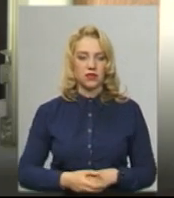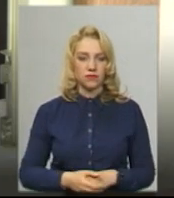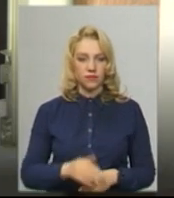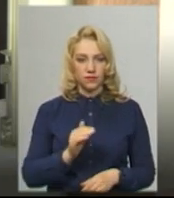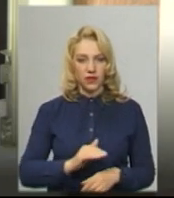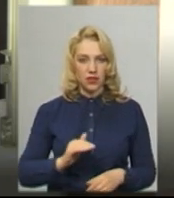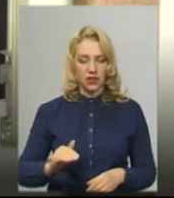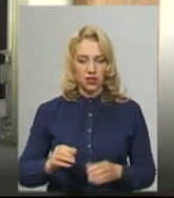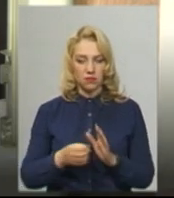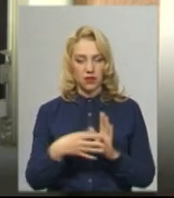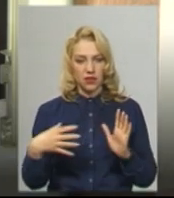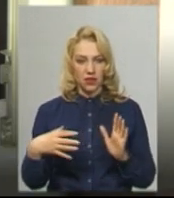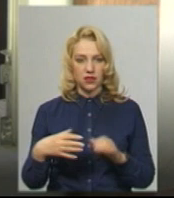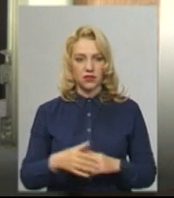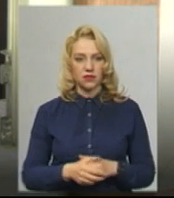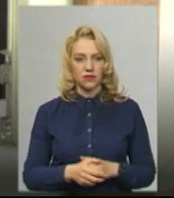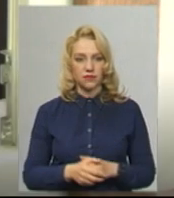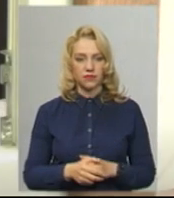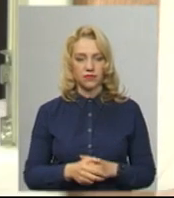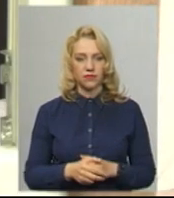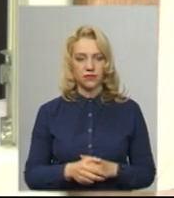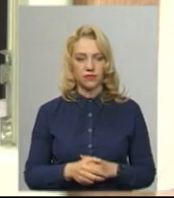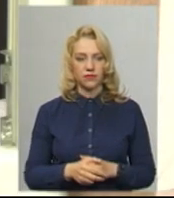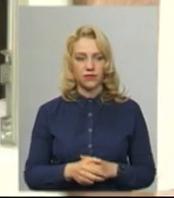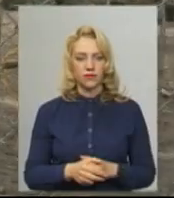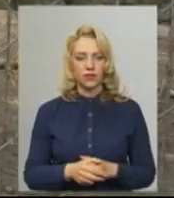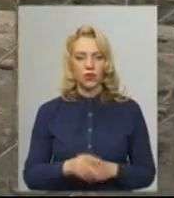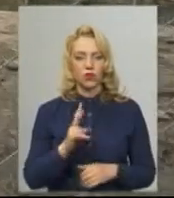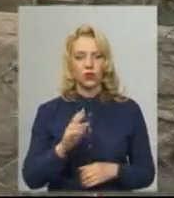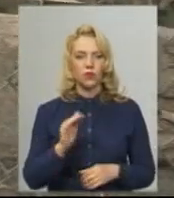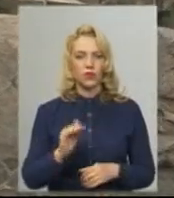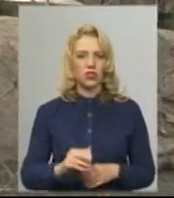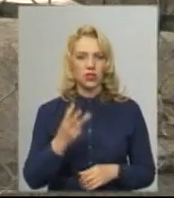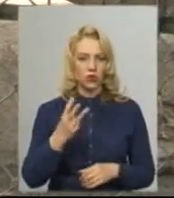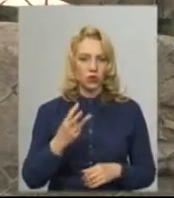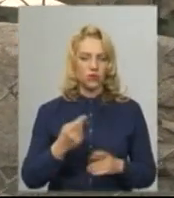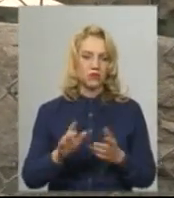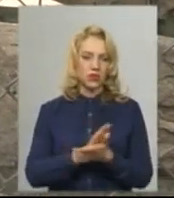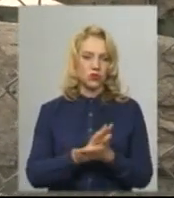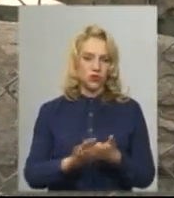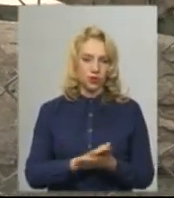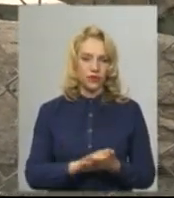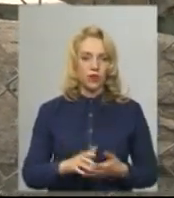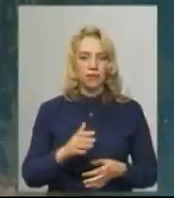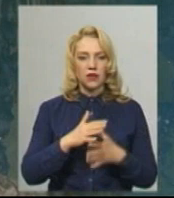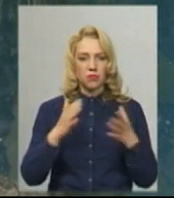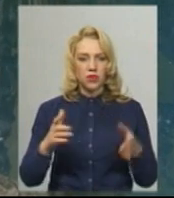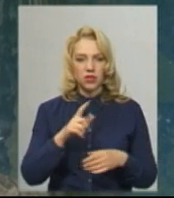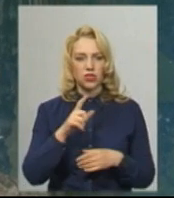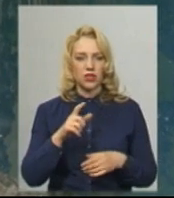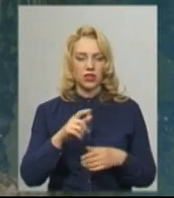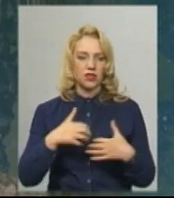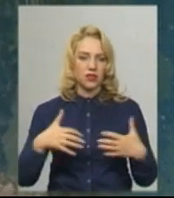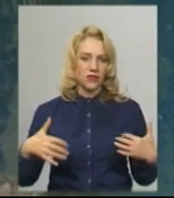дитячі 15 гривень, дітки до 3-х років заходять без хвосток. Більше 20 видів тварини лічуються у зоокуточку, додає